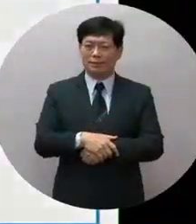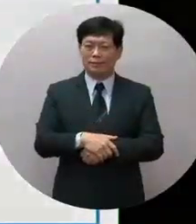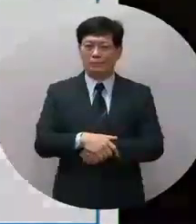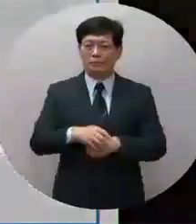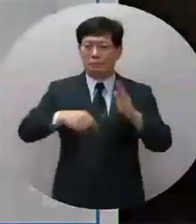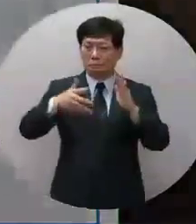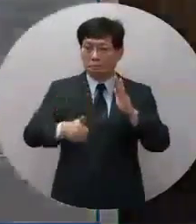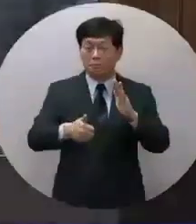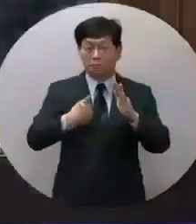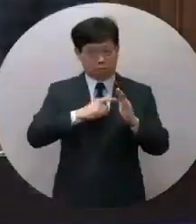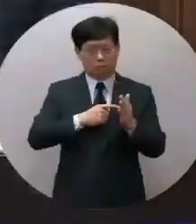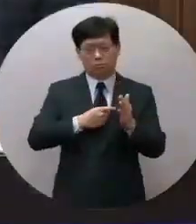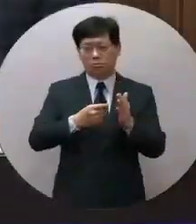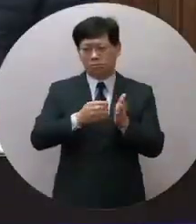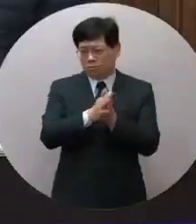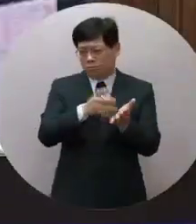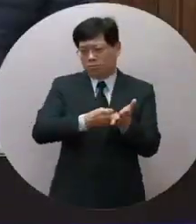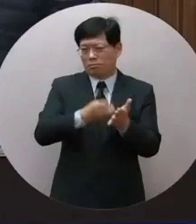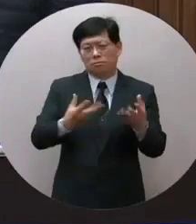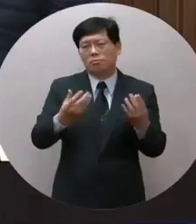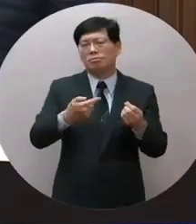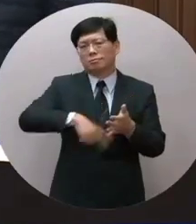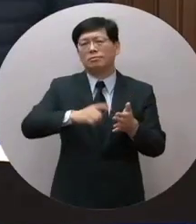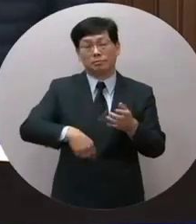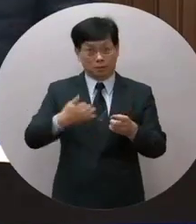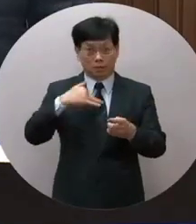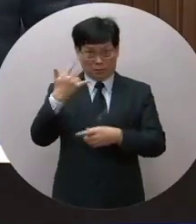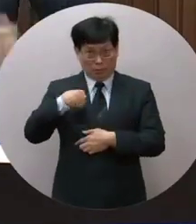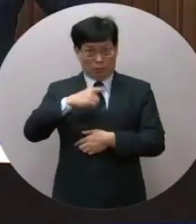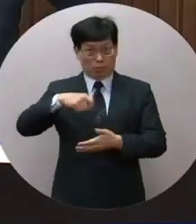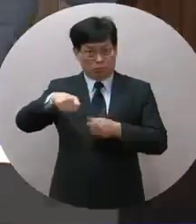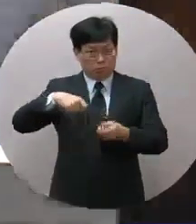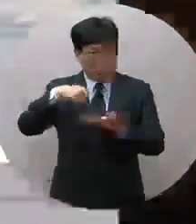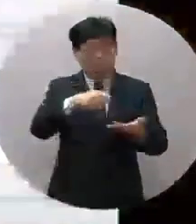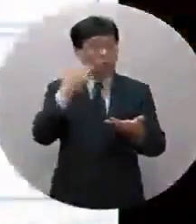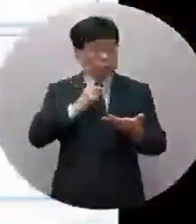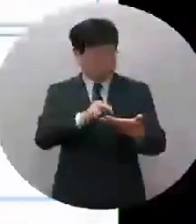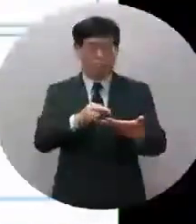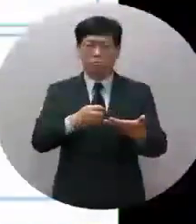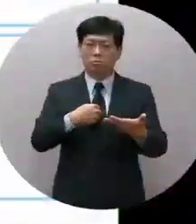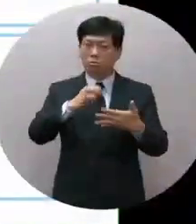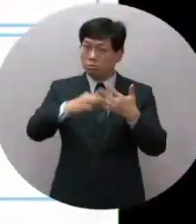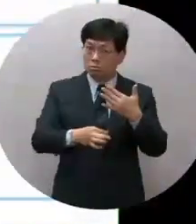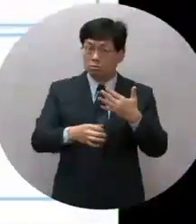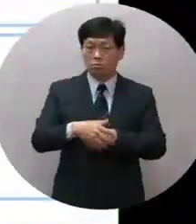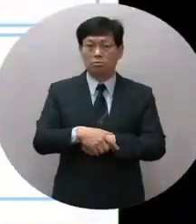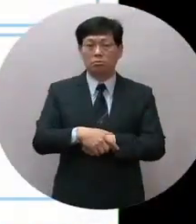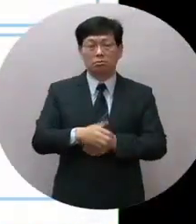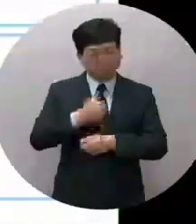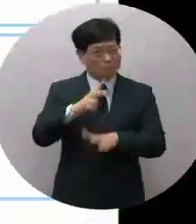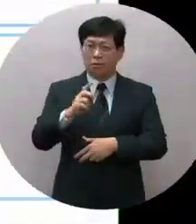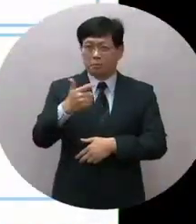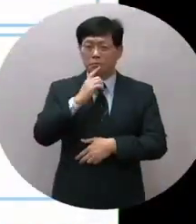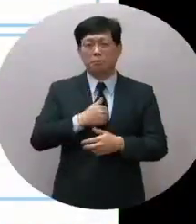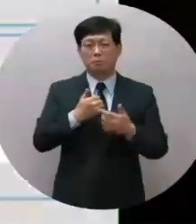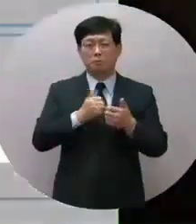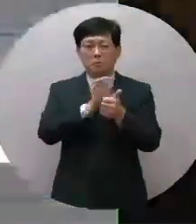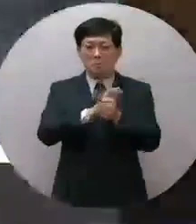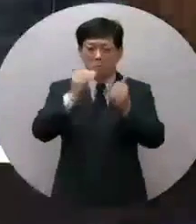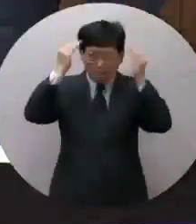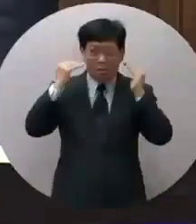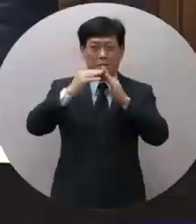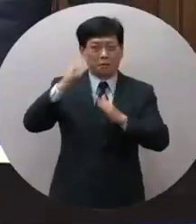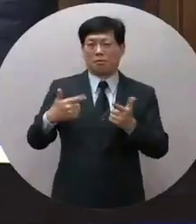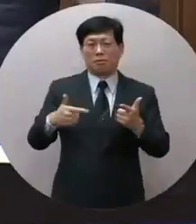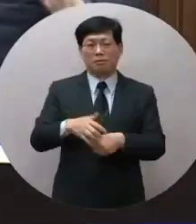所以啊院長我的要求很簡單我的版本出來之後假設另外我的版本老講我們也不是為了韓市長